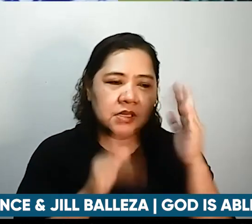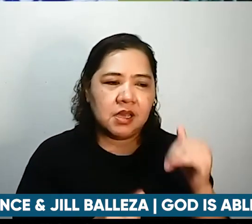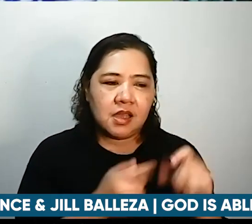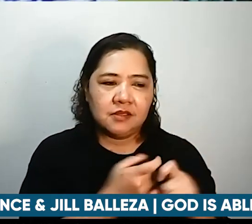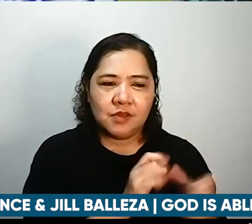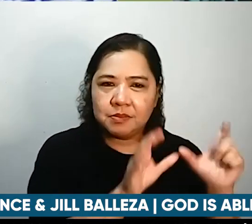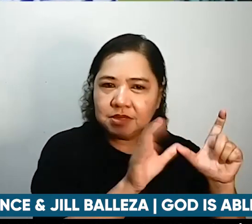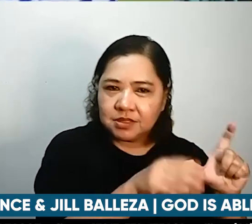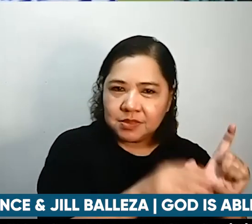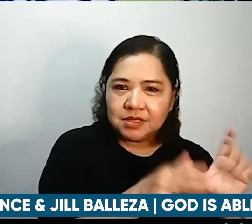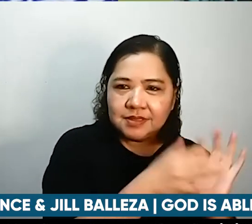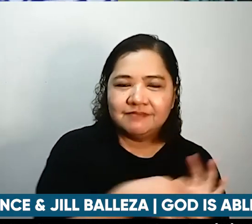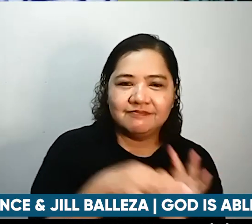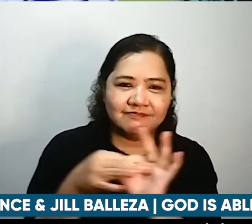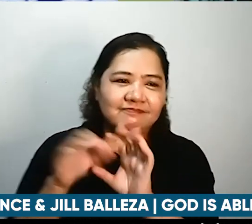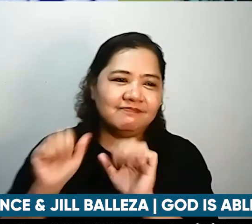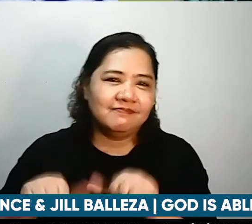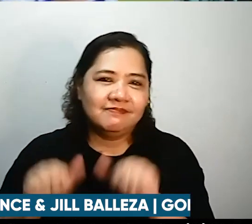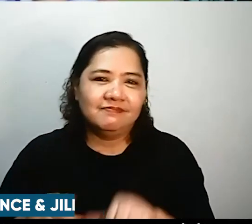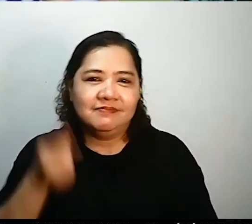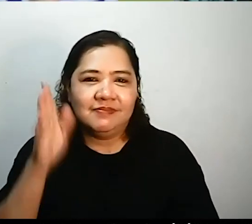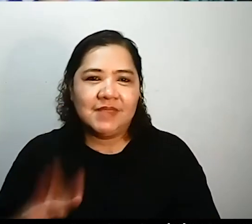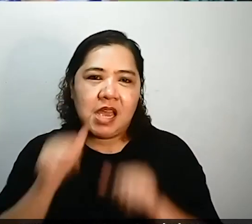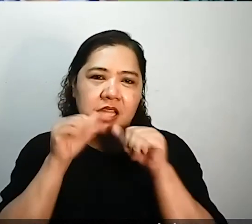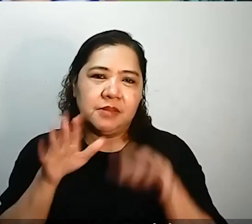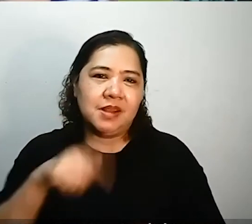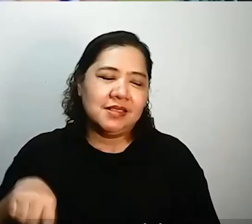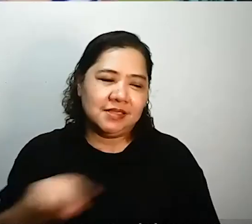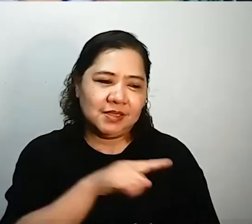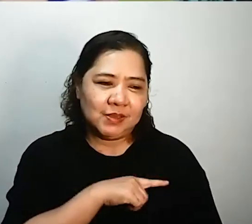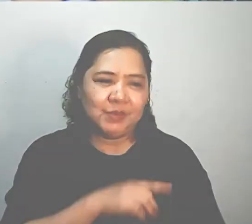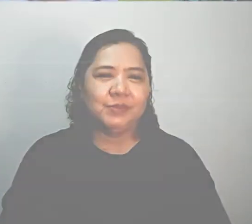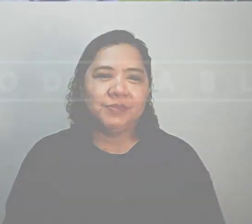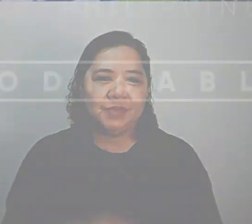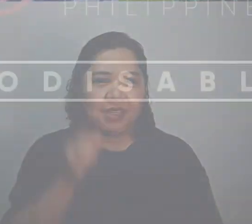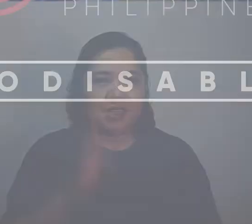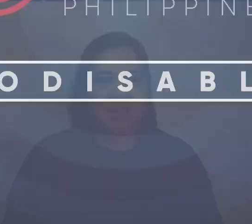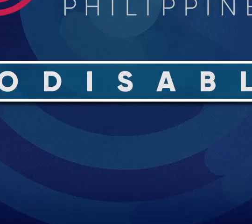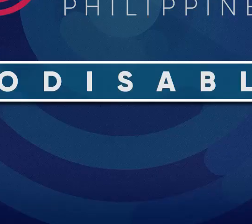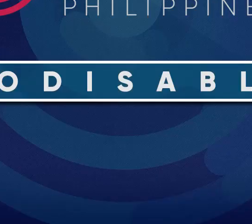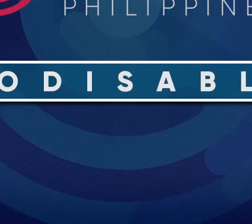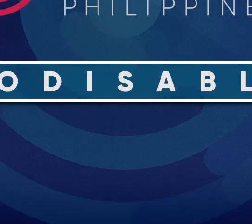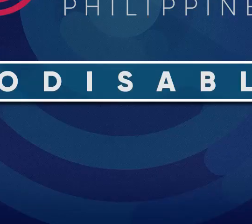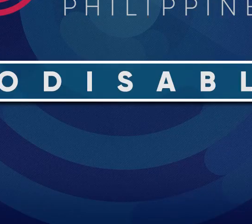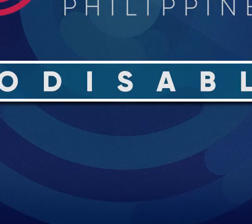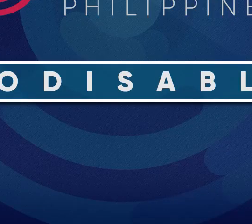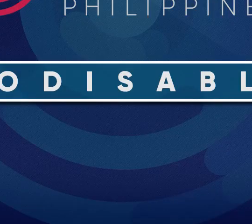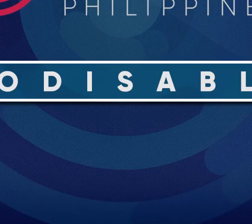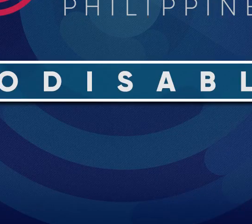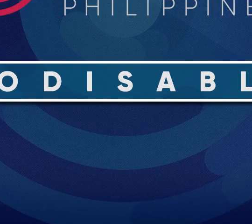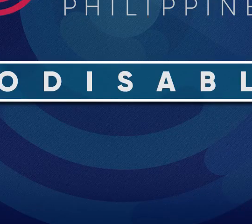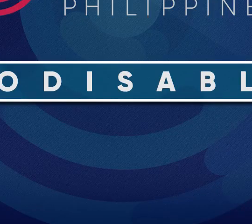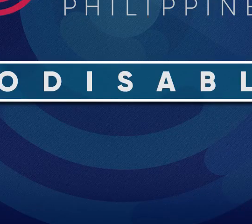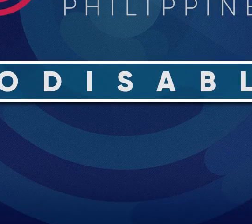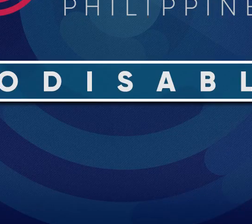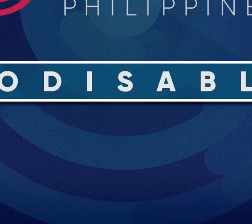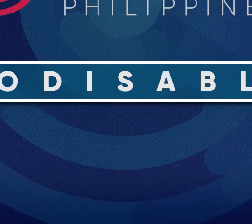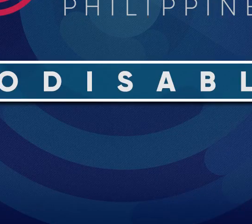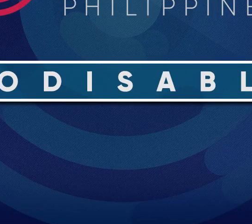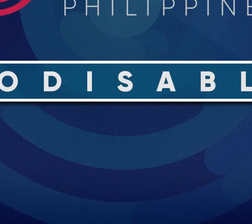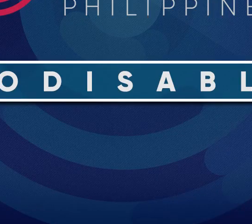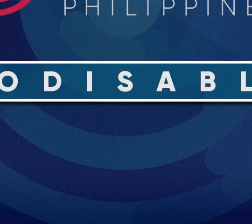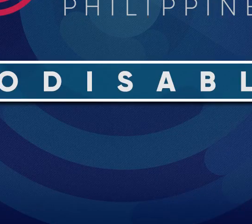to possibility God bless you po and God overflow you with hope see you around God is Able